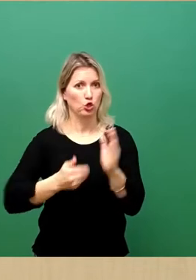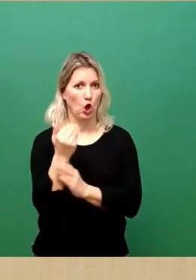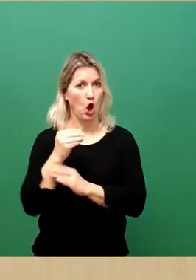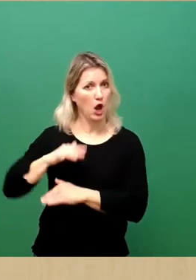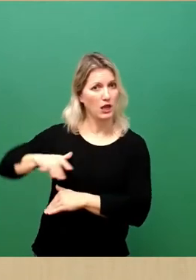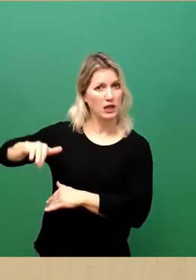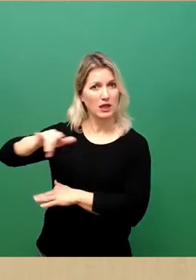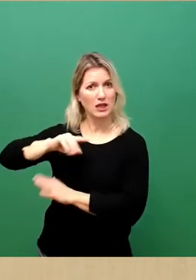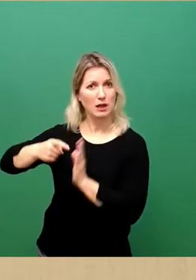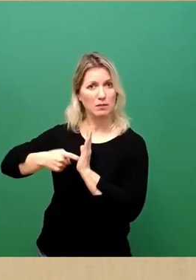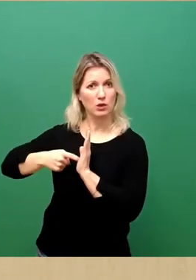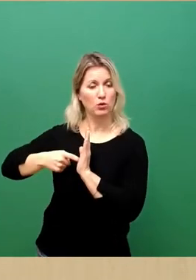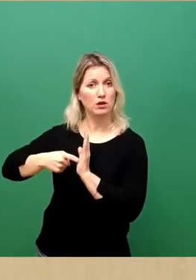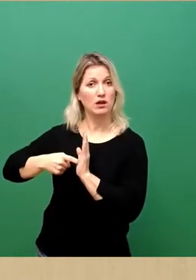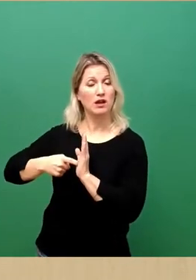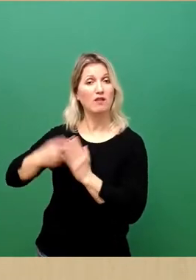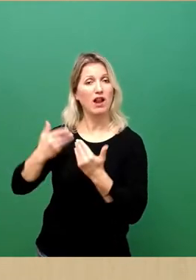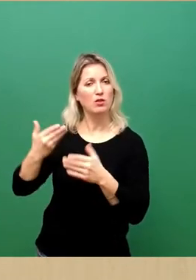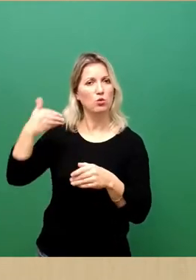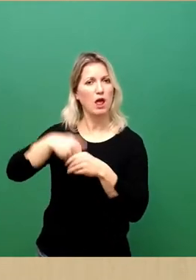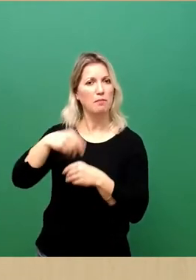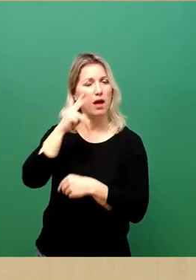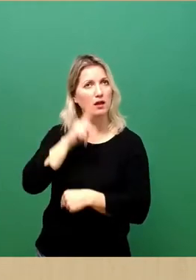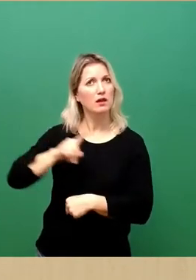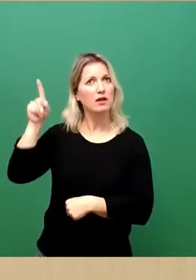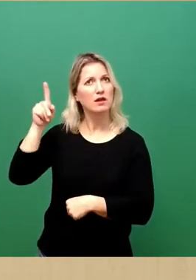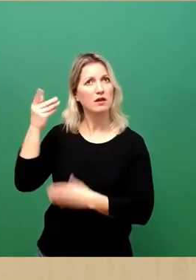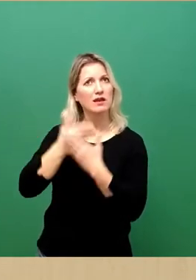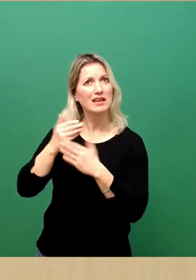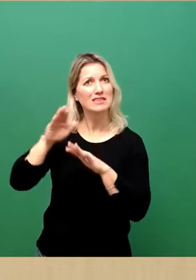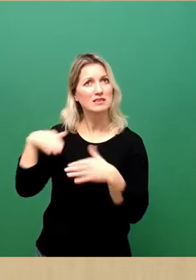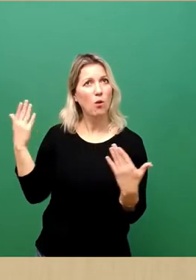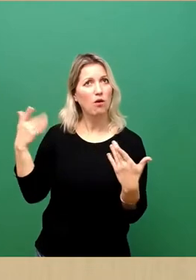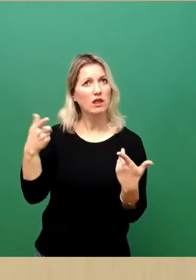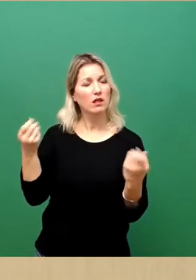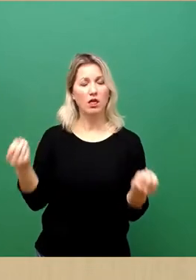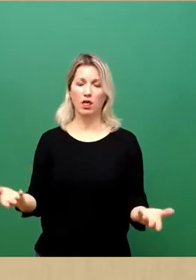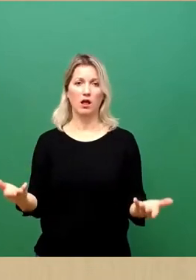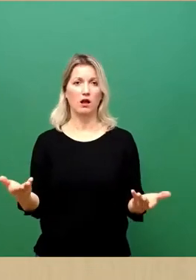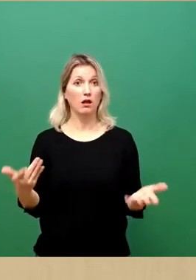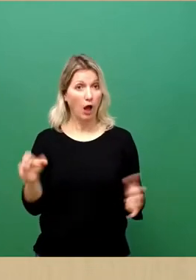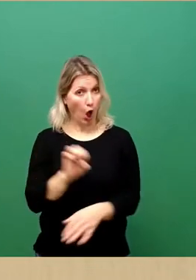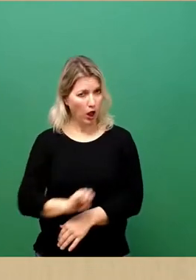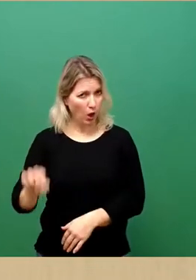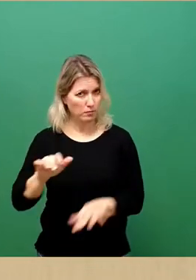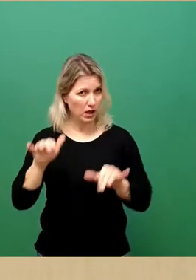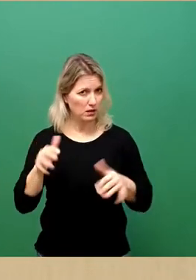vielleicht auch mit einem Gefühl der Ohnmacht verbundenen Zeichen, denn in Europa wird Krieg geführt.